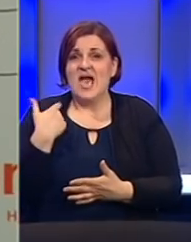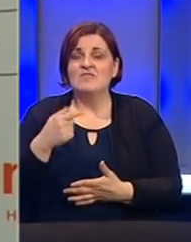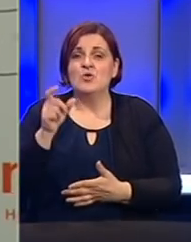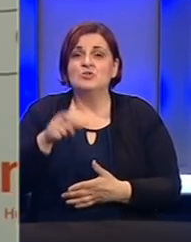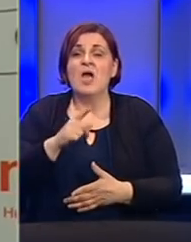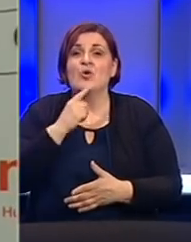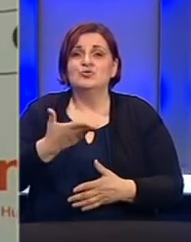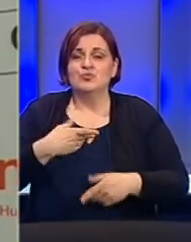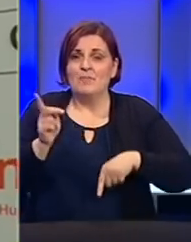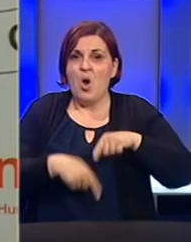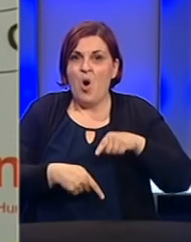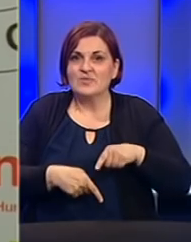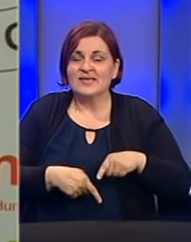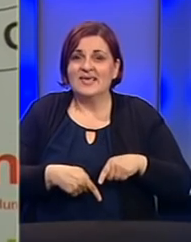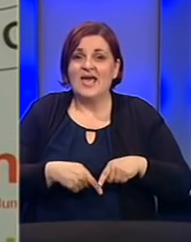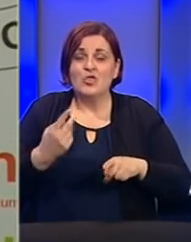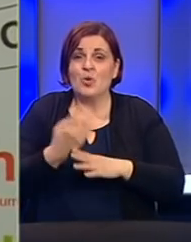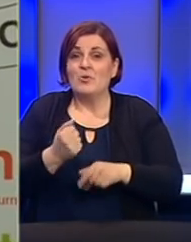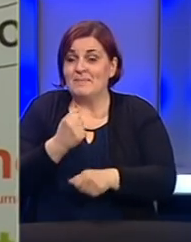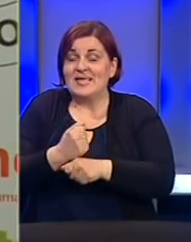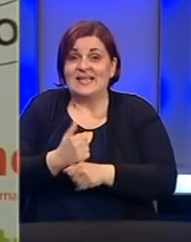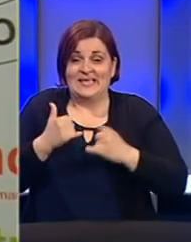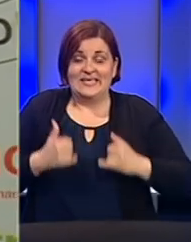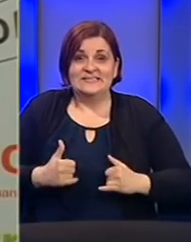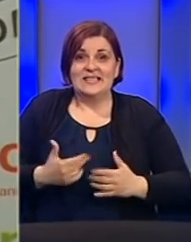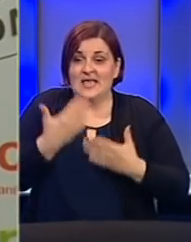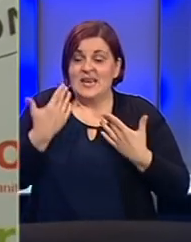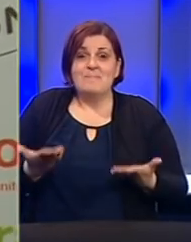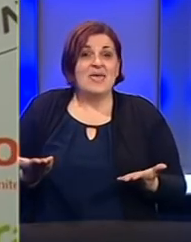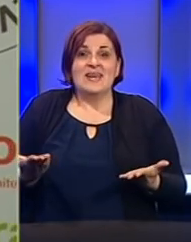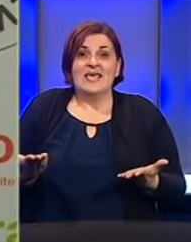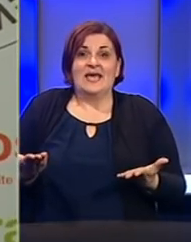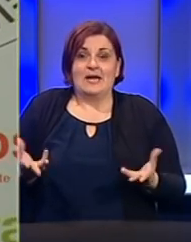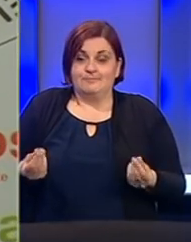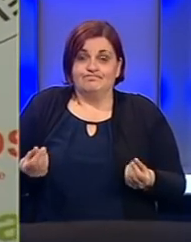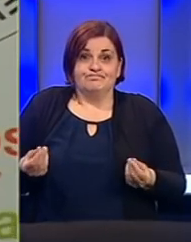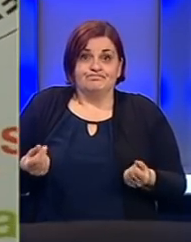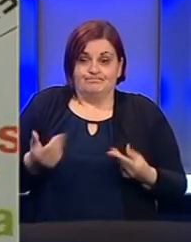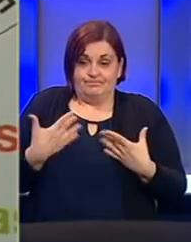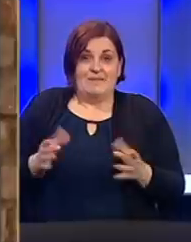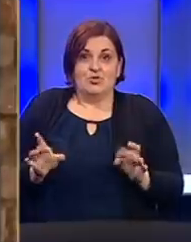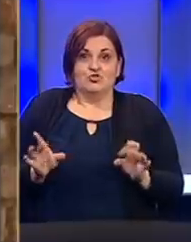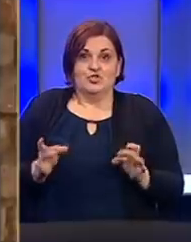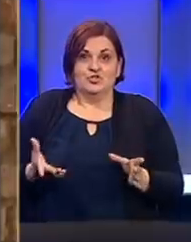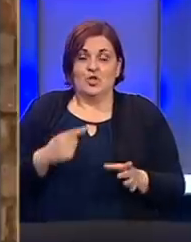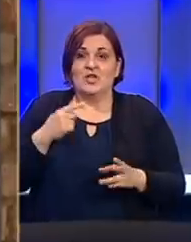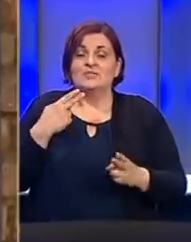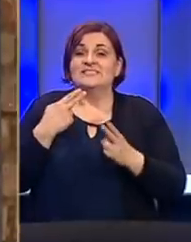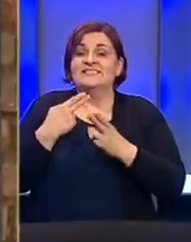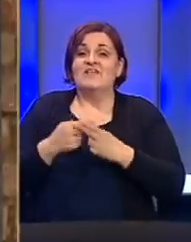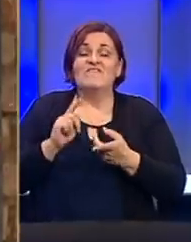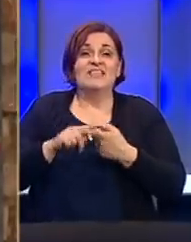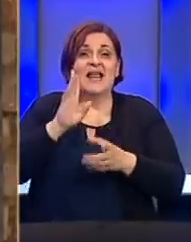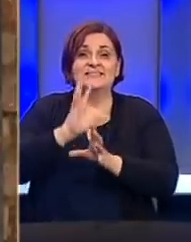su ostale bez posla koje su do pandemije radili i sada faktički nemaju nikakvi finansijski primanja. U Crvenom krstu